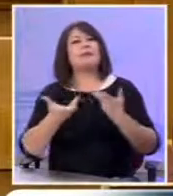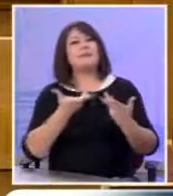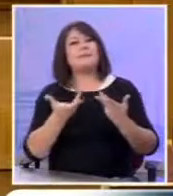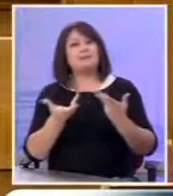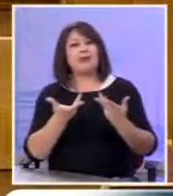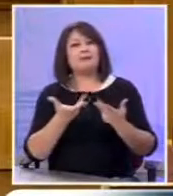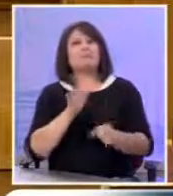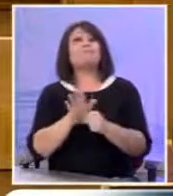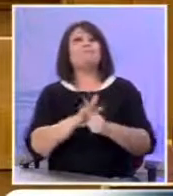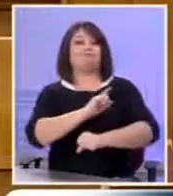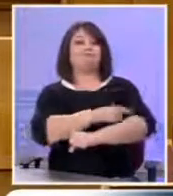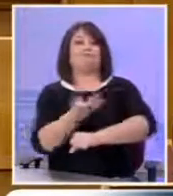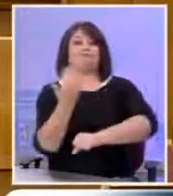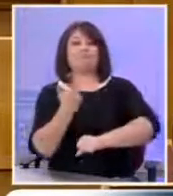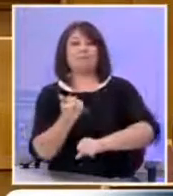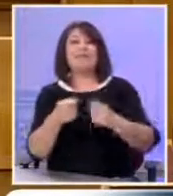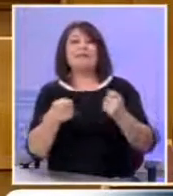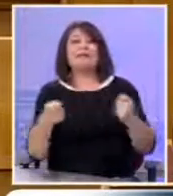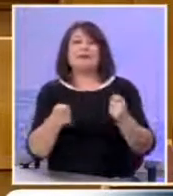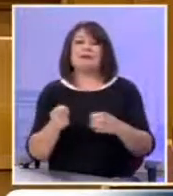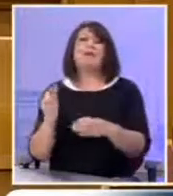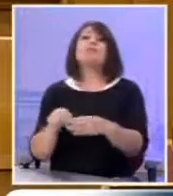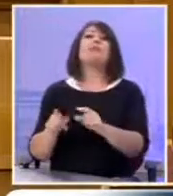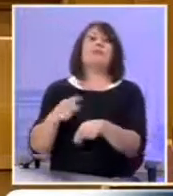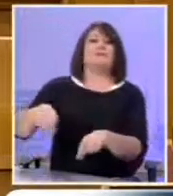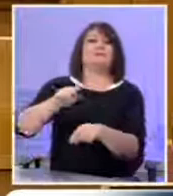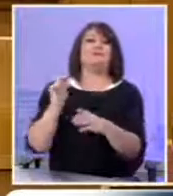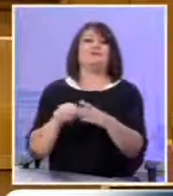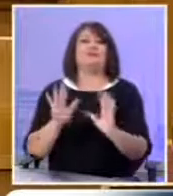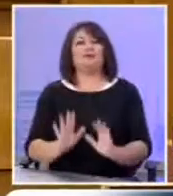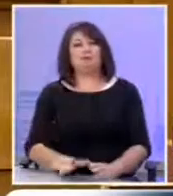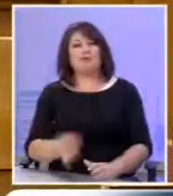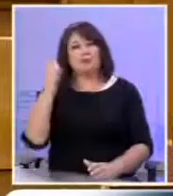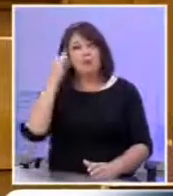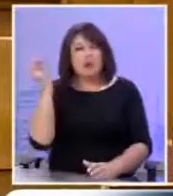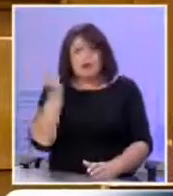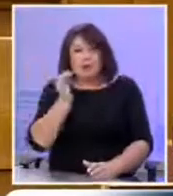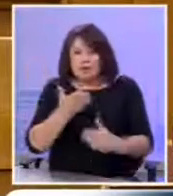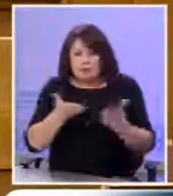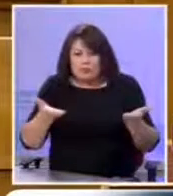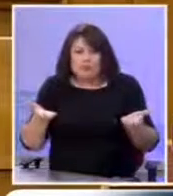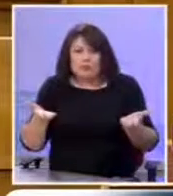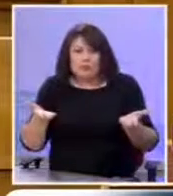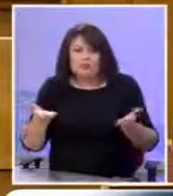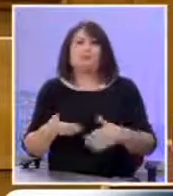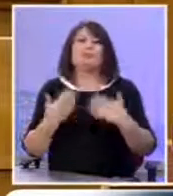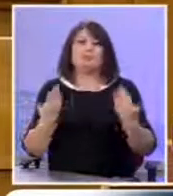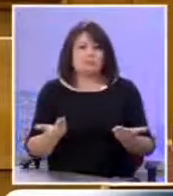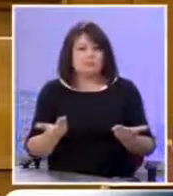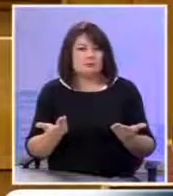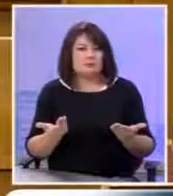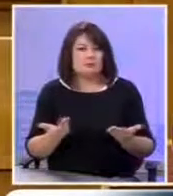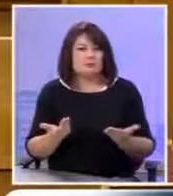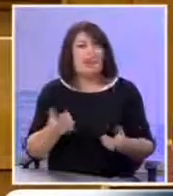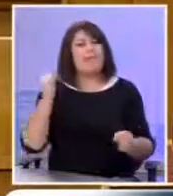ανεπάρκειας μέτρα που δεν πρόκειται να υποστηρίξουν τα λογικά άλματα είναι προφανή αλλά πρόκειται για σκόπιμες